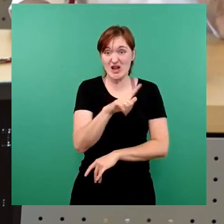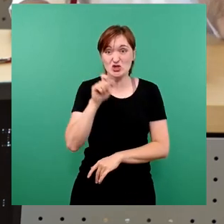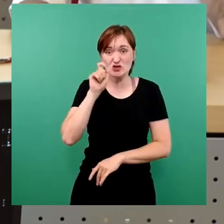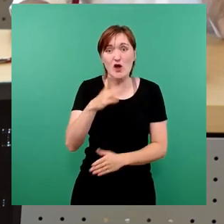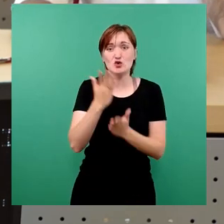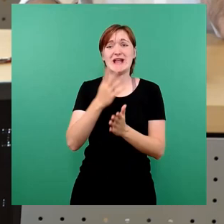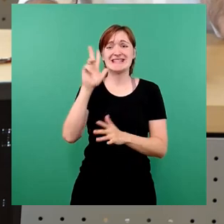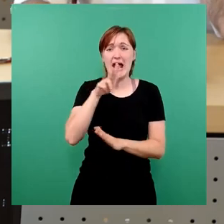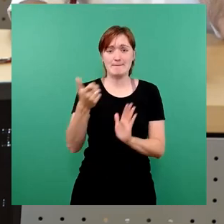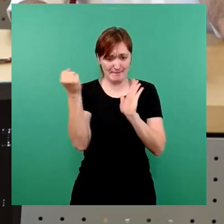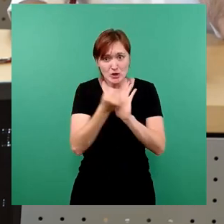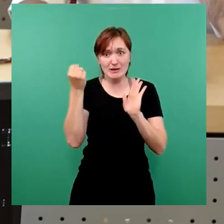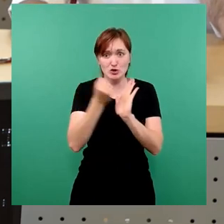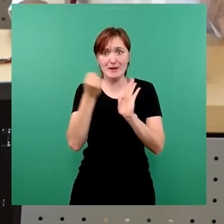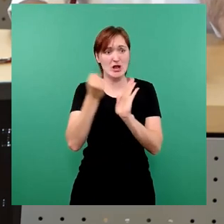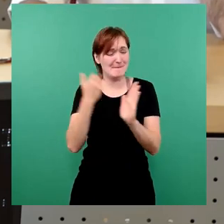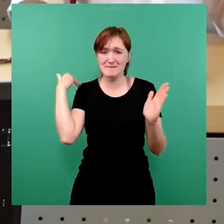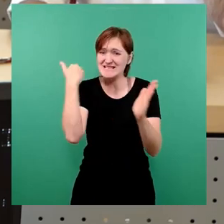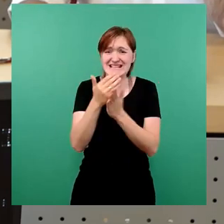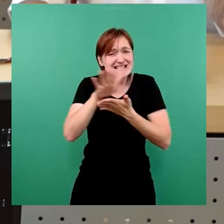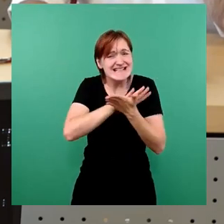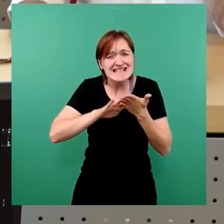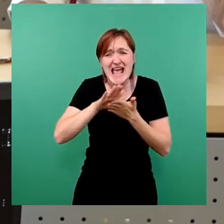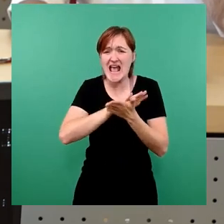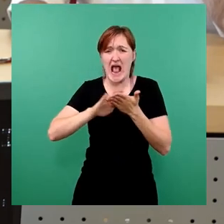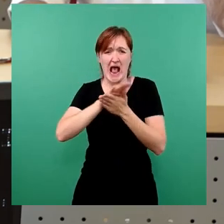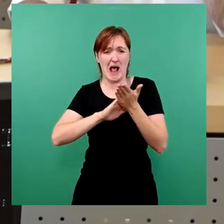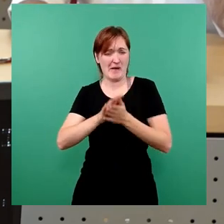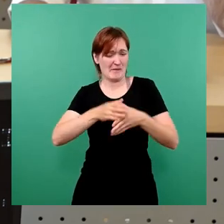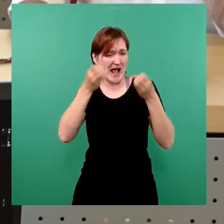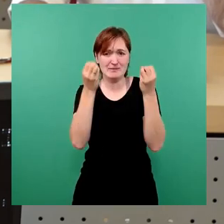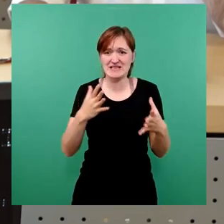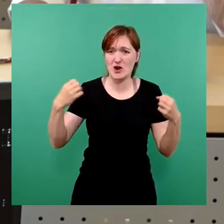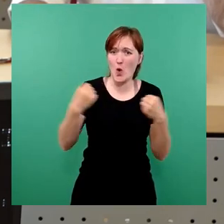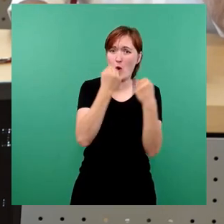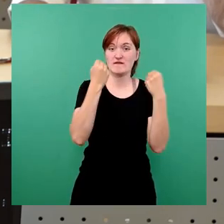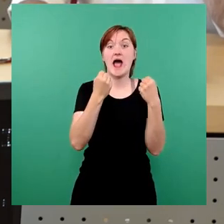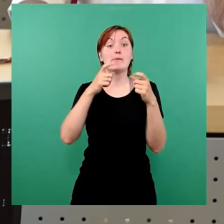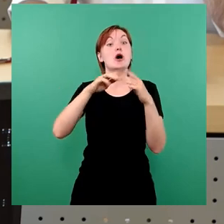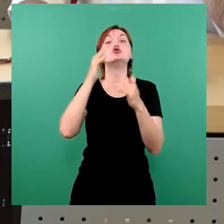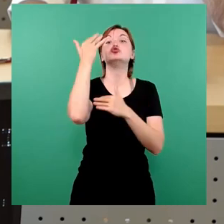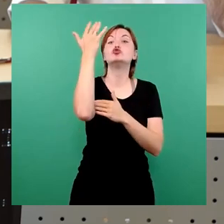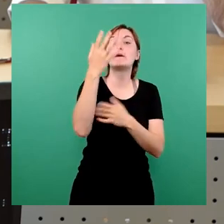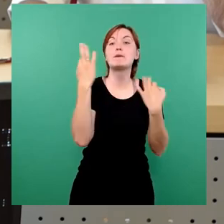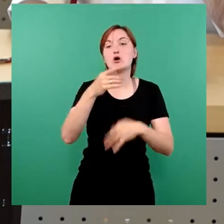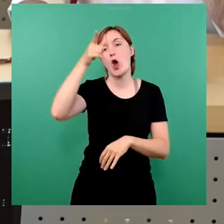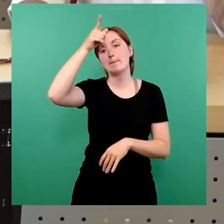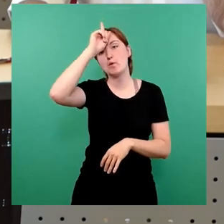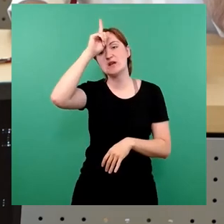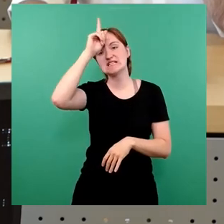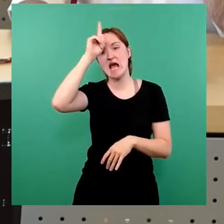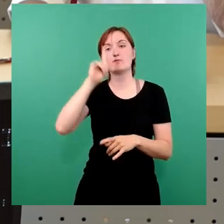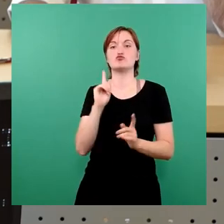und wo es noch nie einen Zwischenfall gab auf der Hauptstraße, dass für die in Zukunft auch eine polizeirechtliche Genehmigung einzuholen ist.